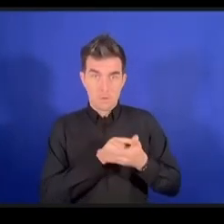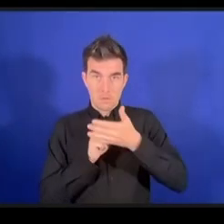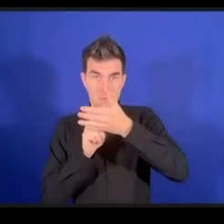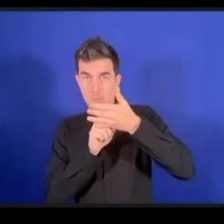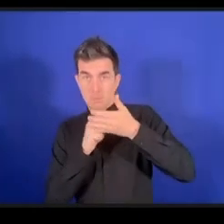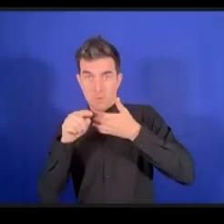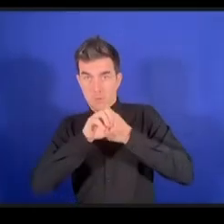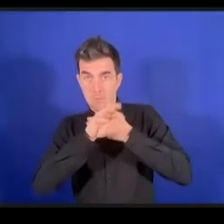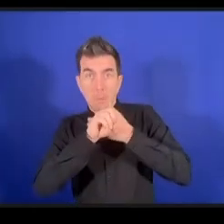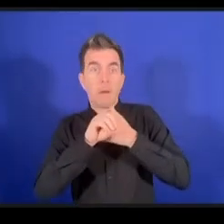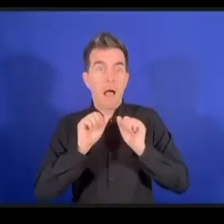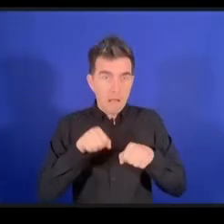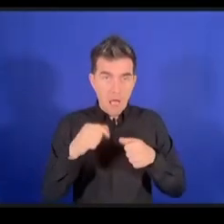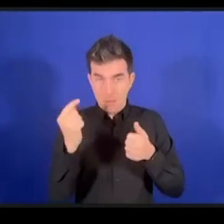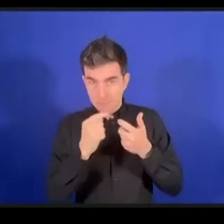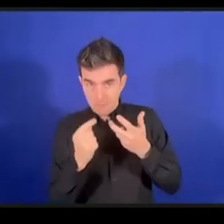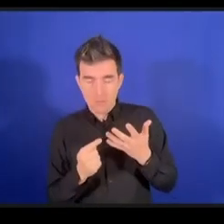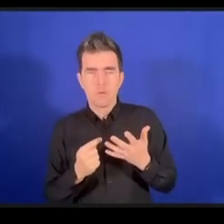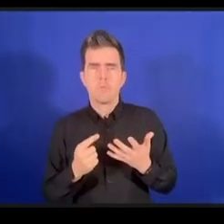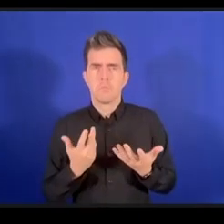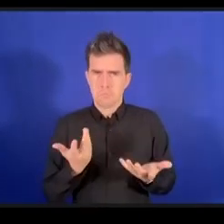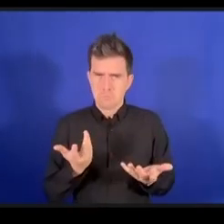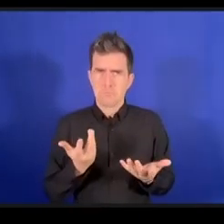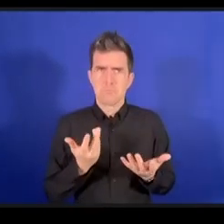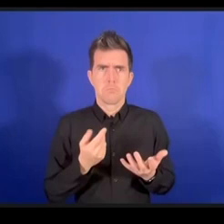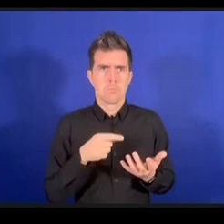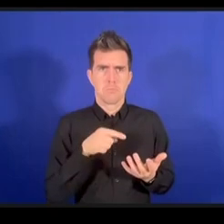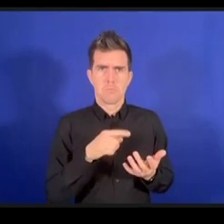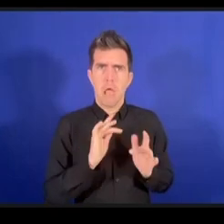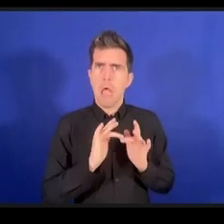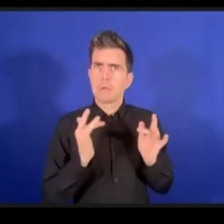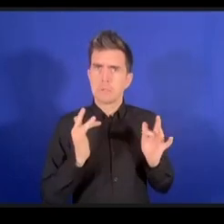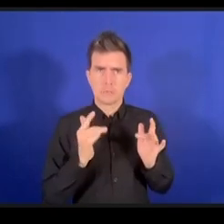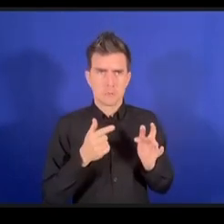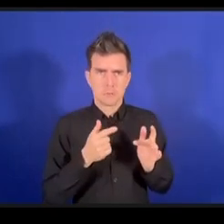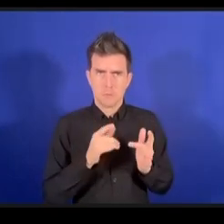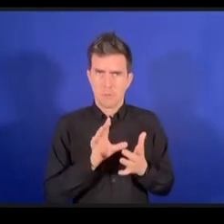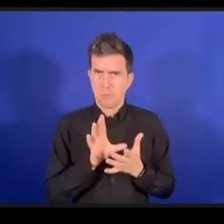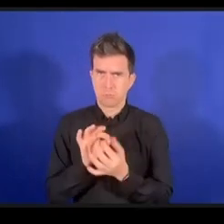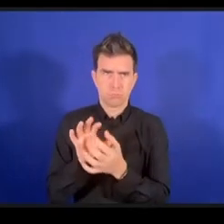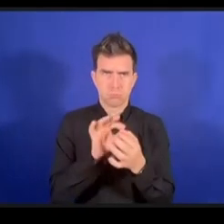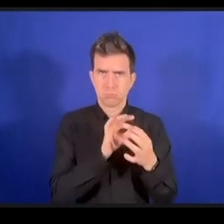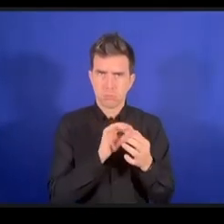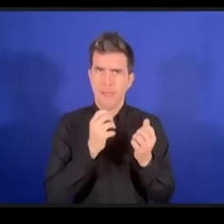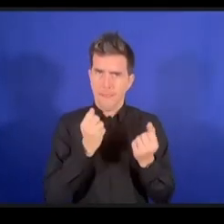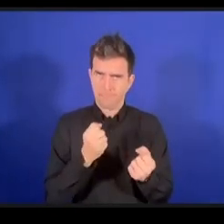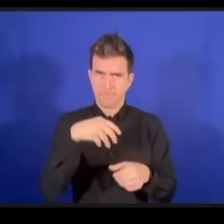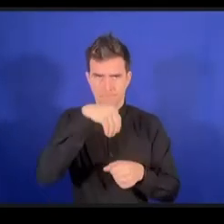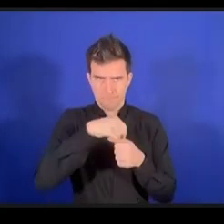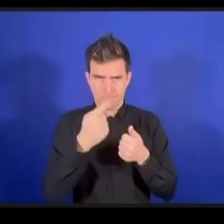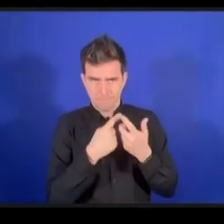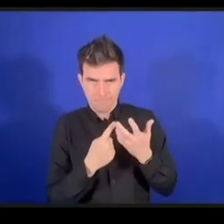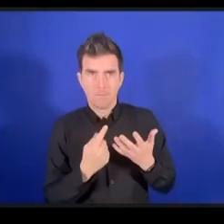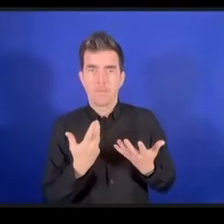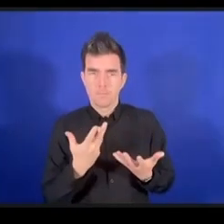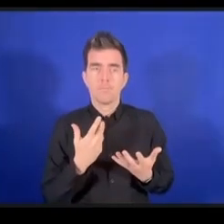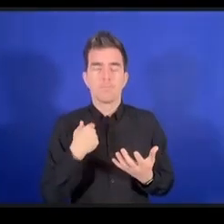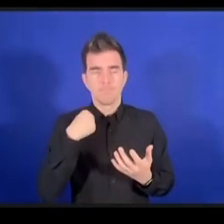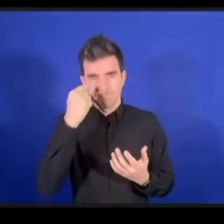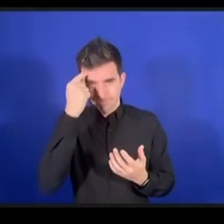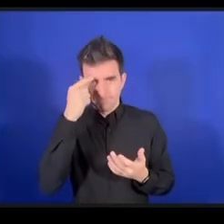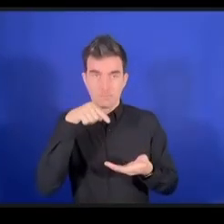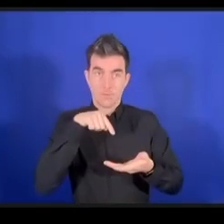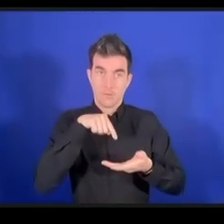إنترنت بسرعة فائقة فإن لم يكن المضمون